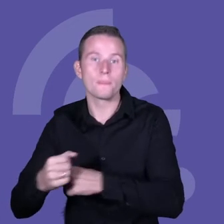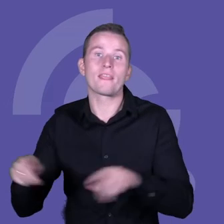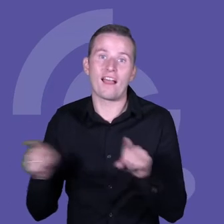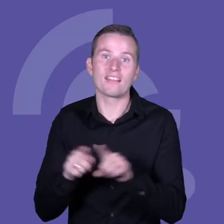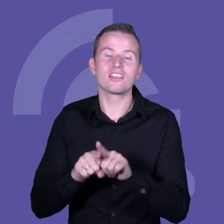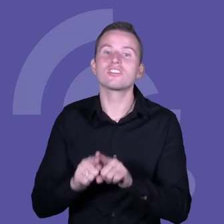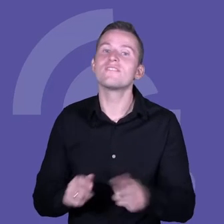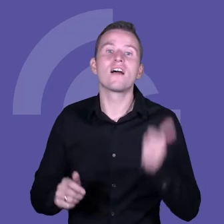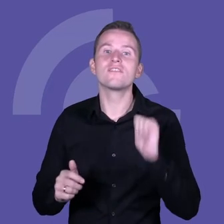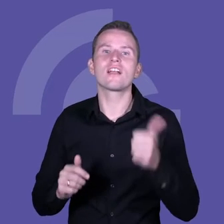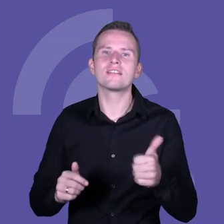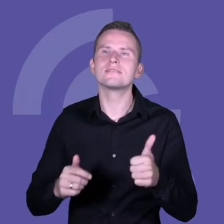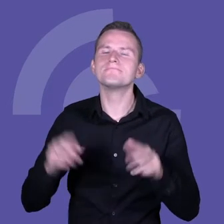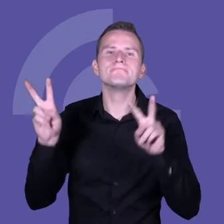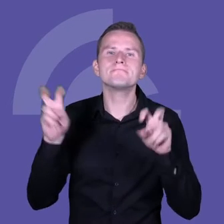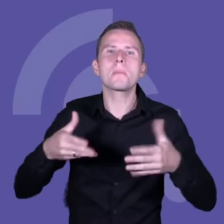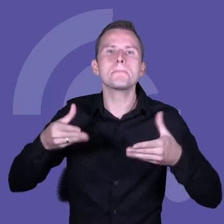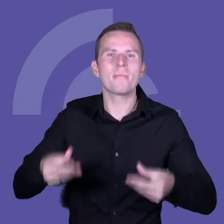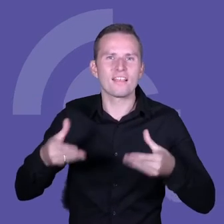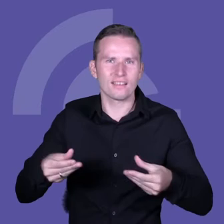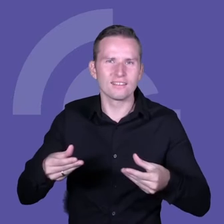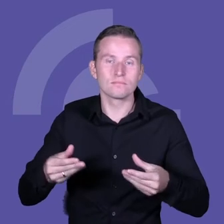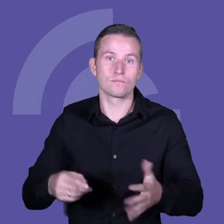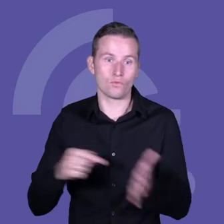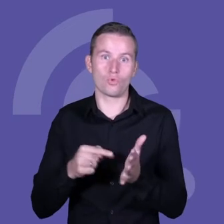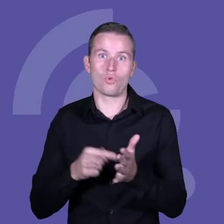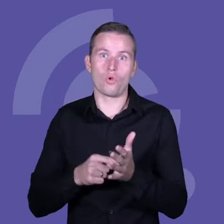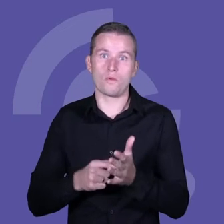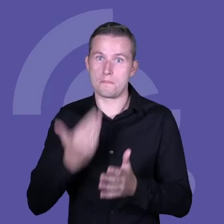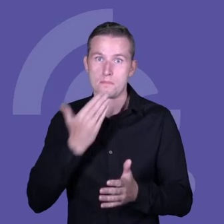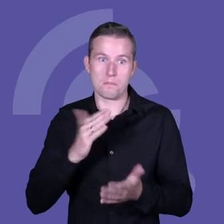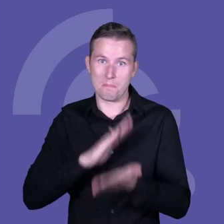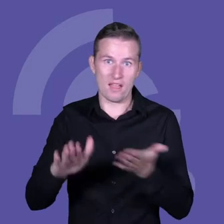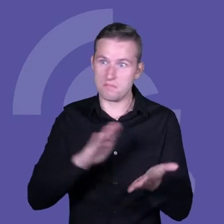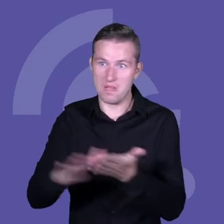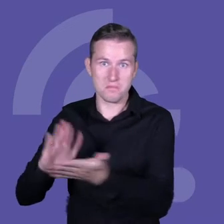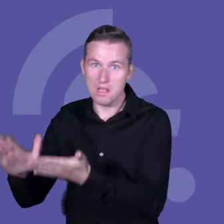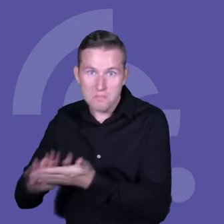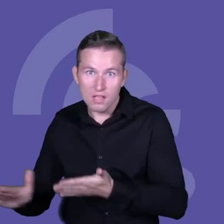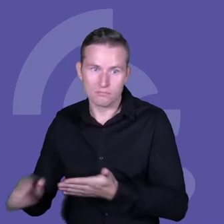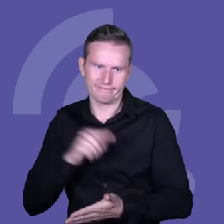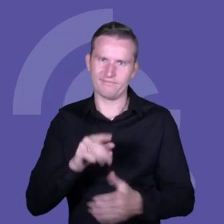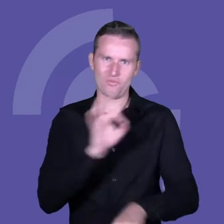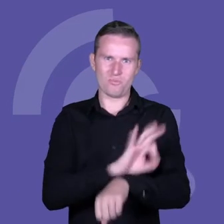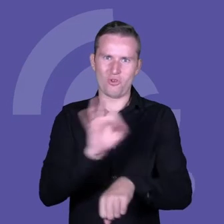projekt nie miałby szans zaistnieć i odnieść sukces. I tutaj